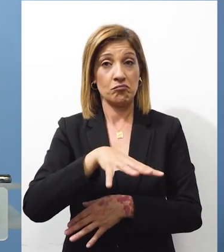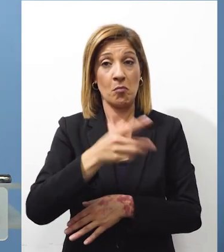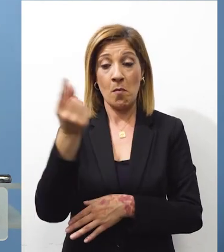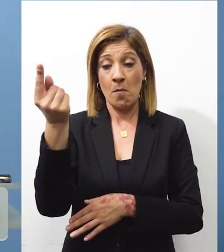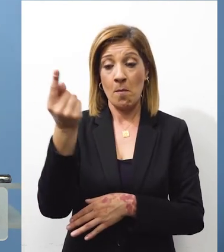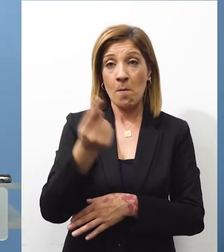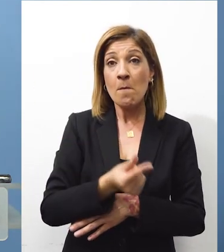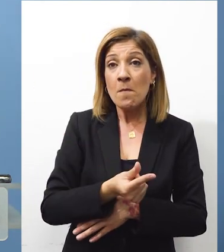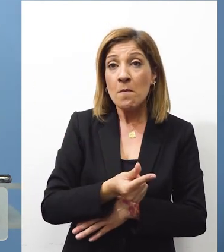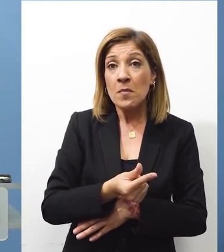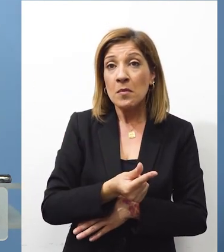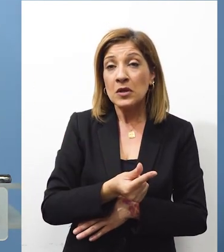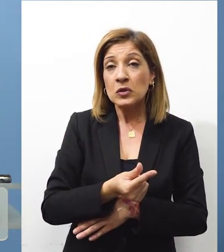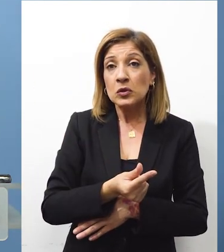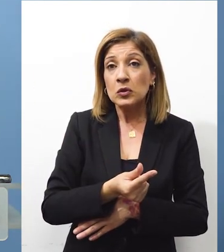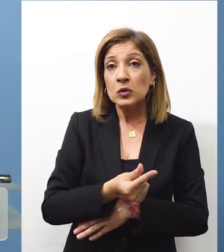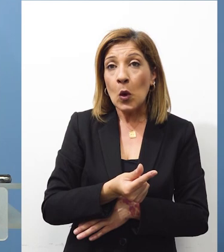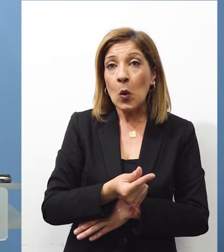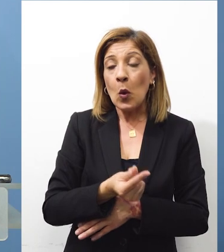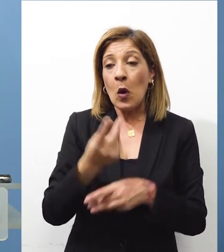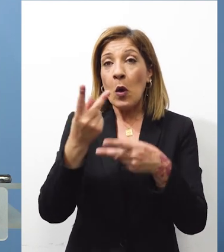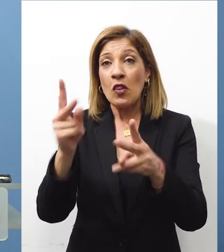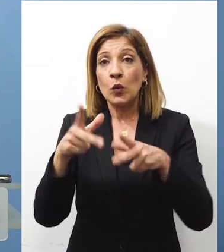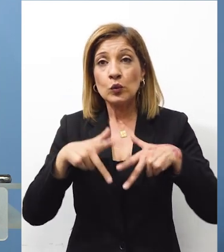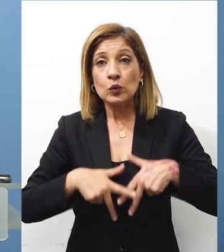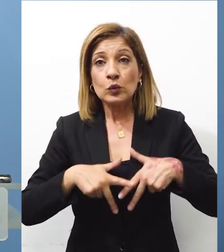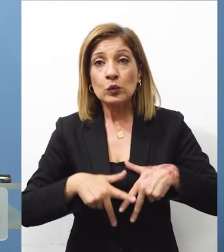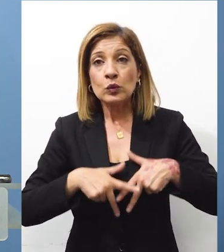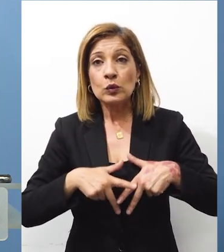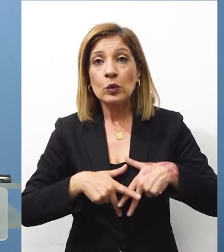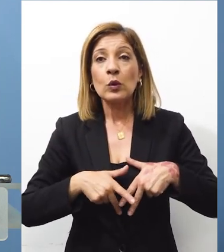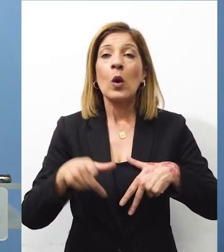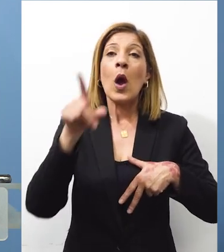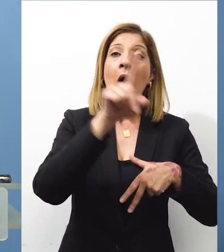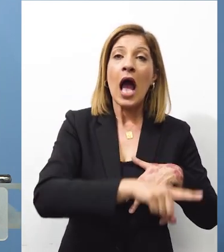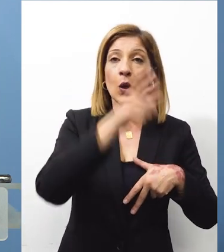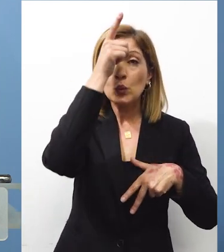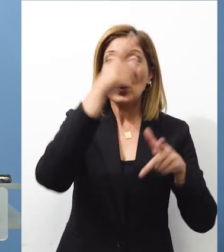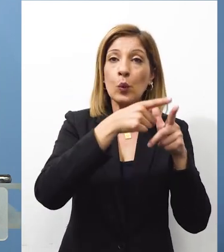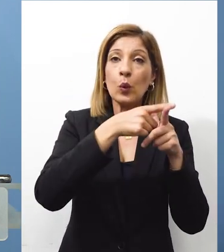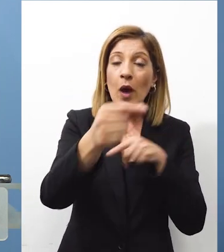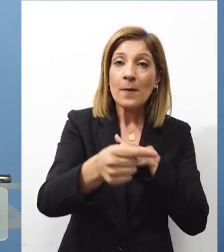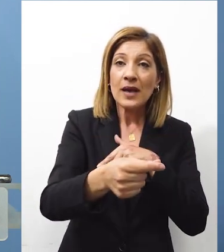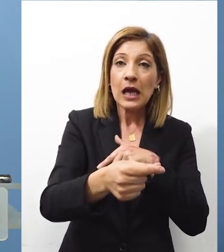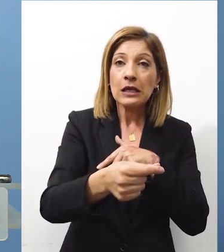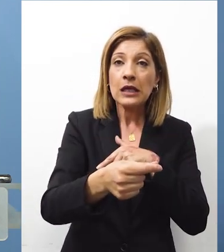ίμιση σε χαλίτικη γη Και κατά το άλλο ίμιση σε τουρκοκυπριακή γη